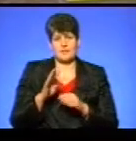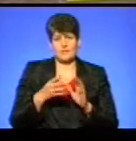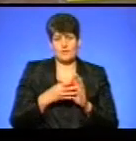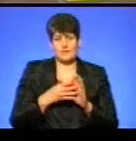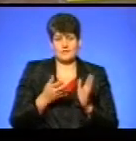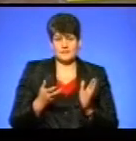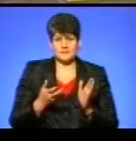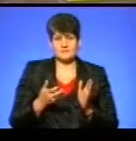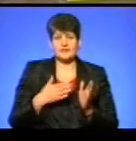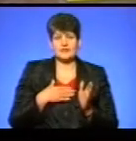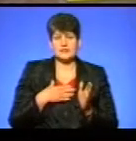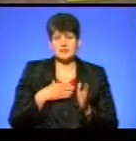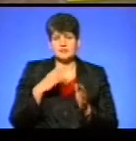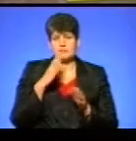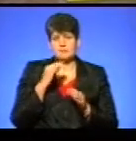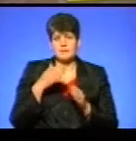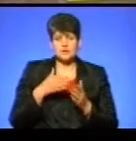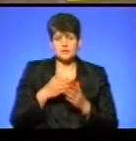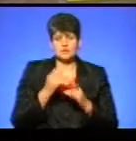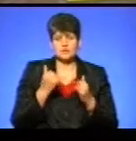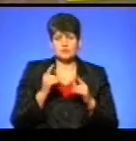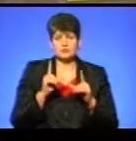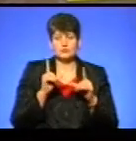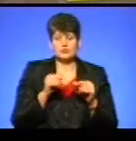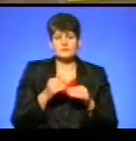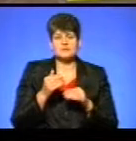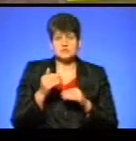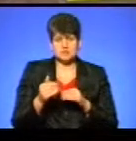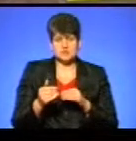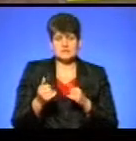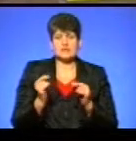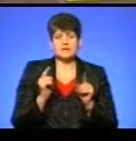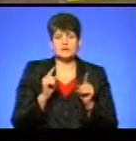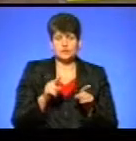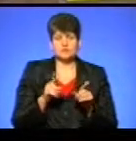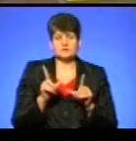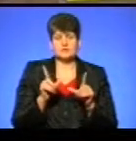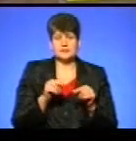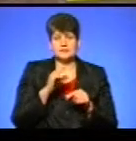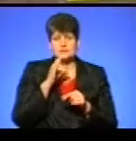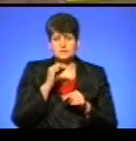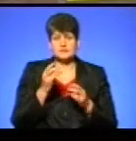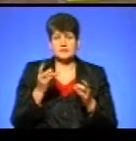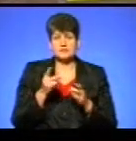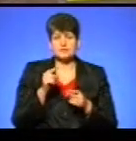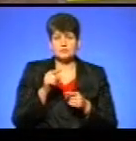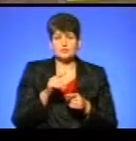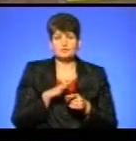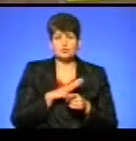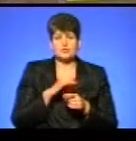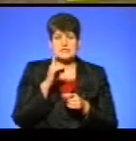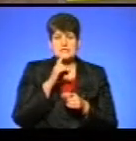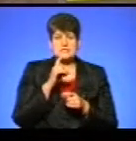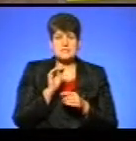Наші маршрутки сьогодні вийдуть пізніше. Я вам поясню. Для того, щоб їхали маршрутки, треба, щоб вони були заправлені.